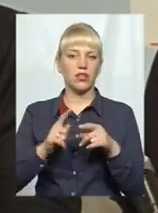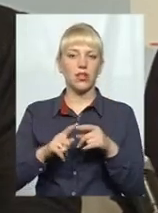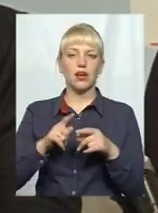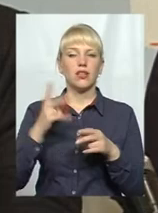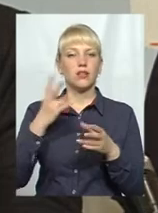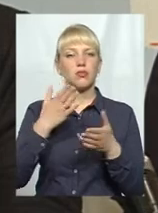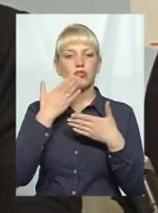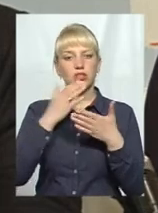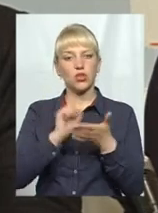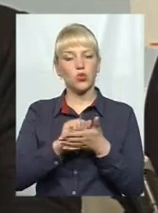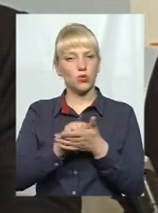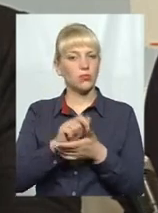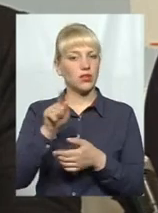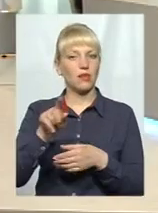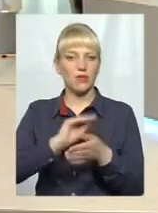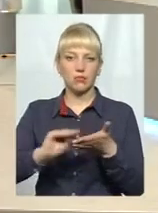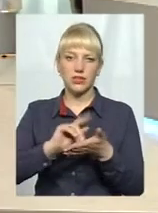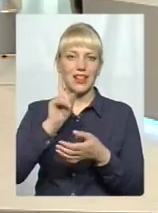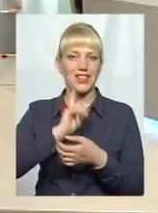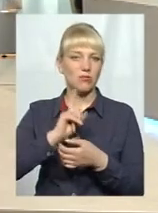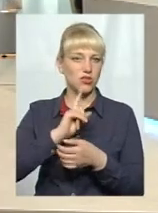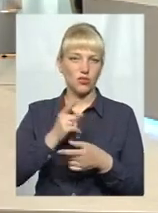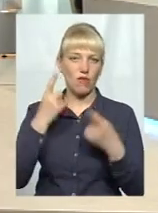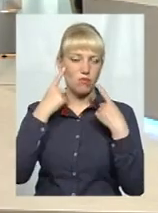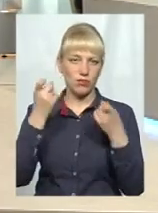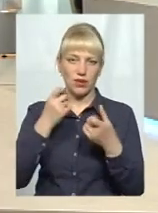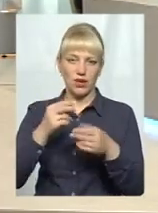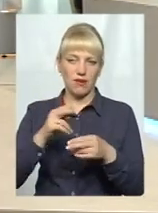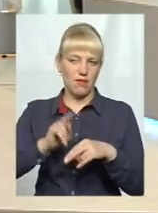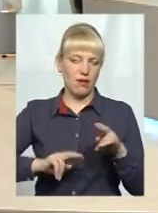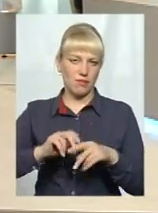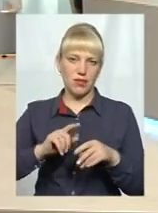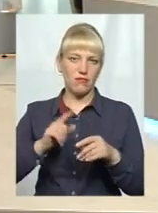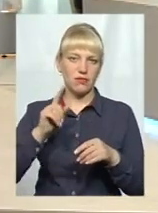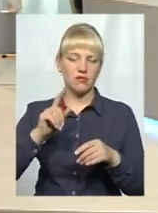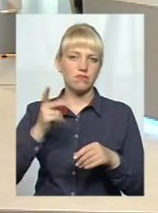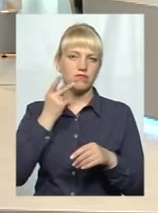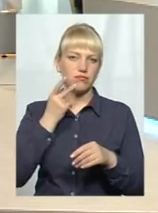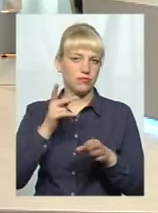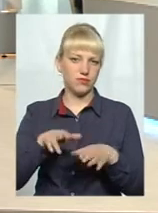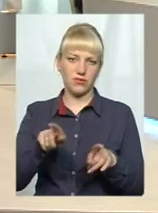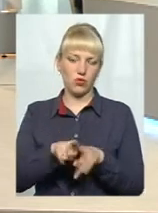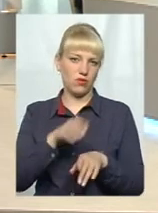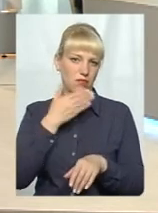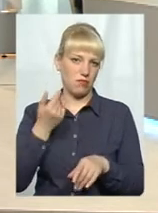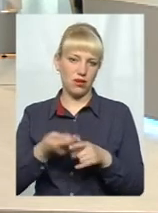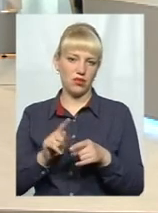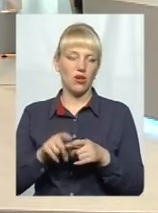мали би бути. Так, може, їм казали, що вам нічого не буде за це, все. Так, я розумію, можливо, хтось їм колись це і сказав.